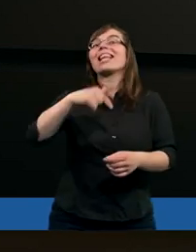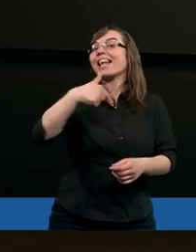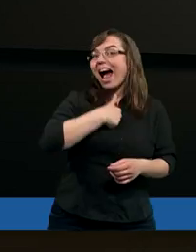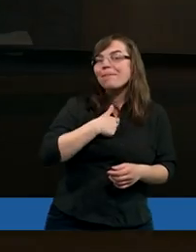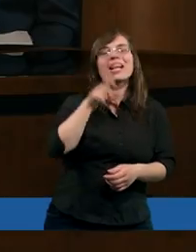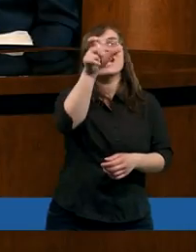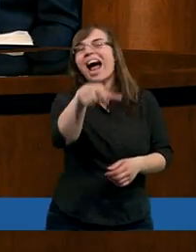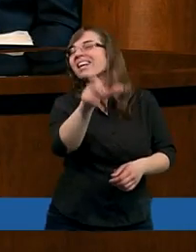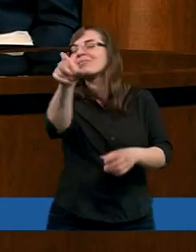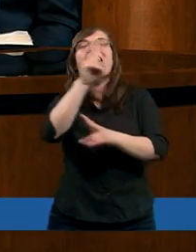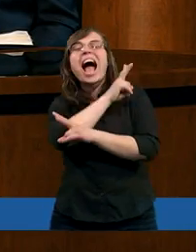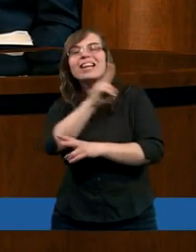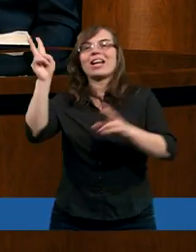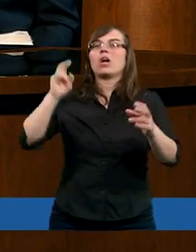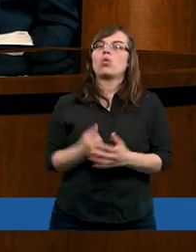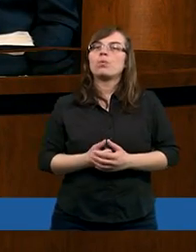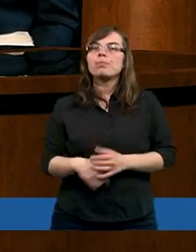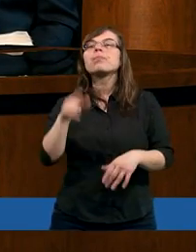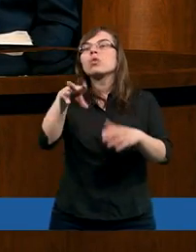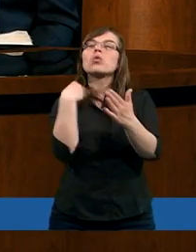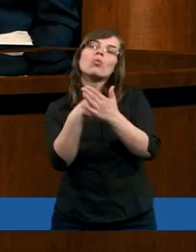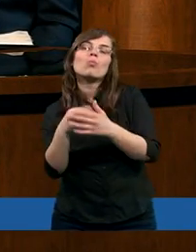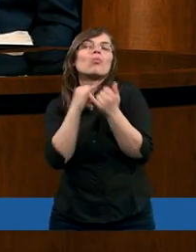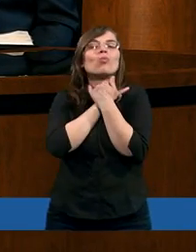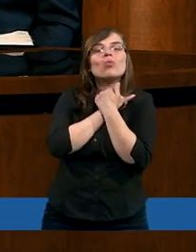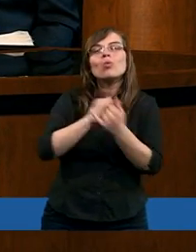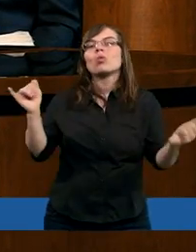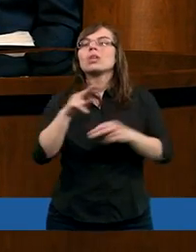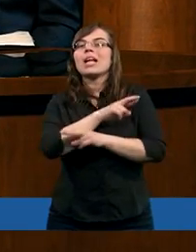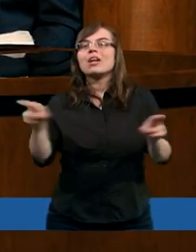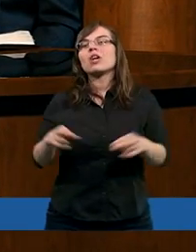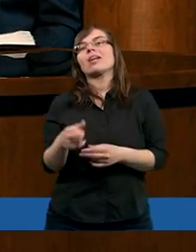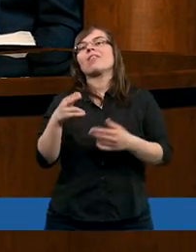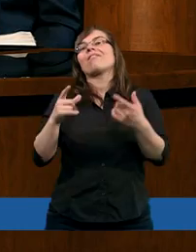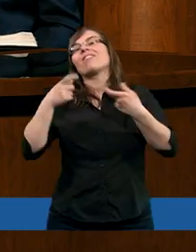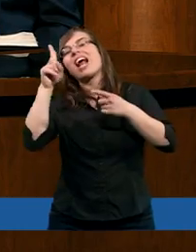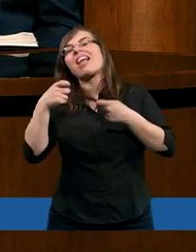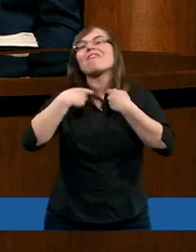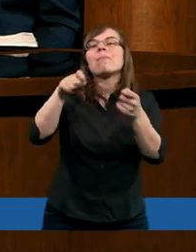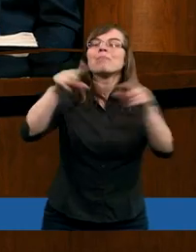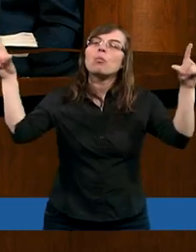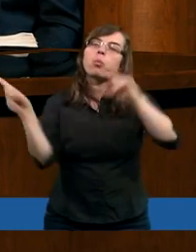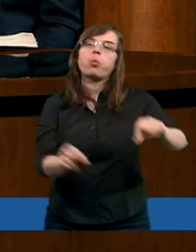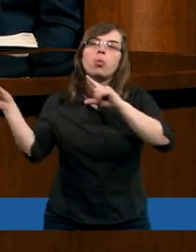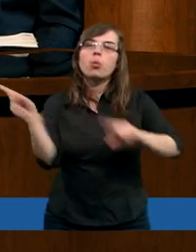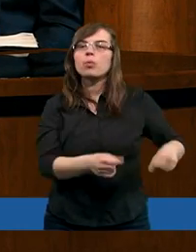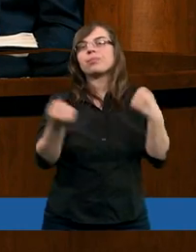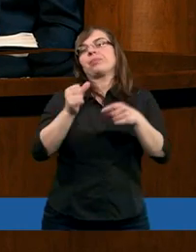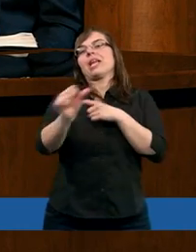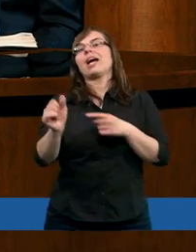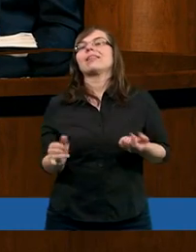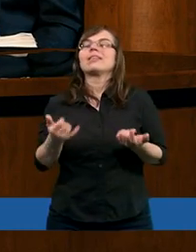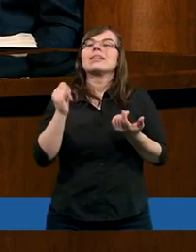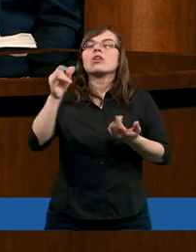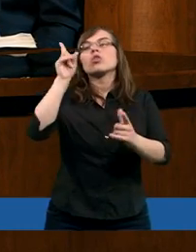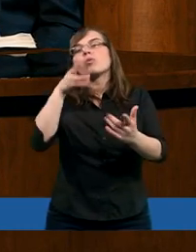ciebie. Tak nieraz myślę, że kupujemy różne rzeczy, nieraz z wyprzedaży nawet. Czasem